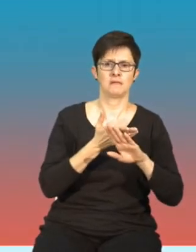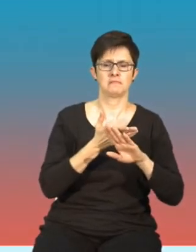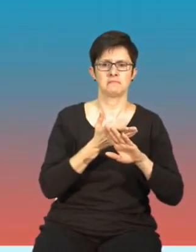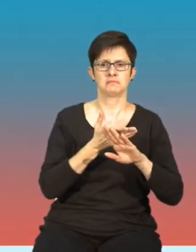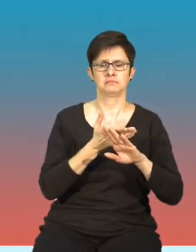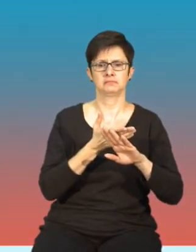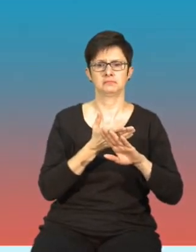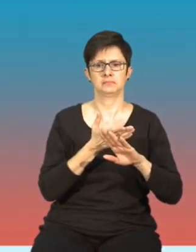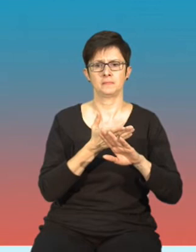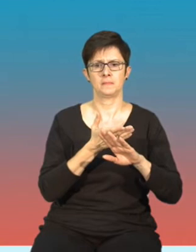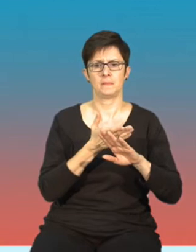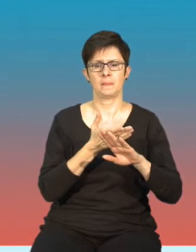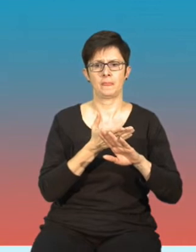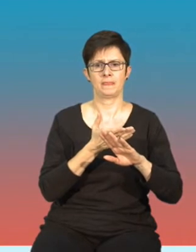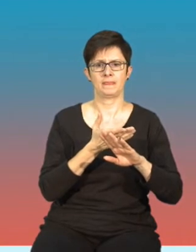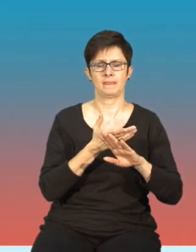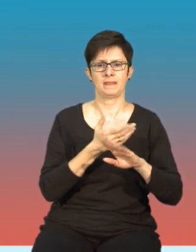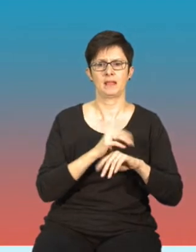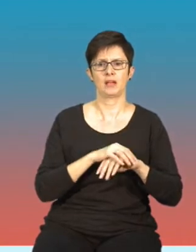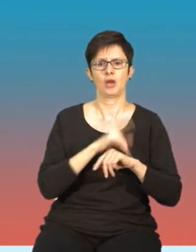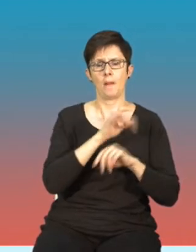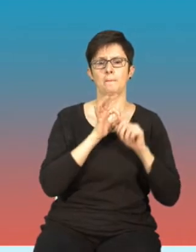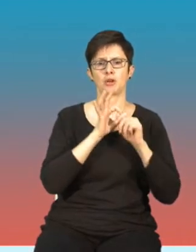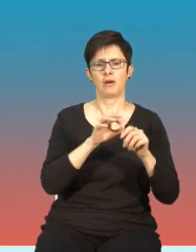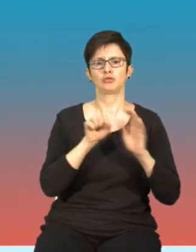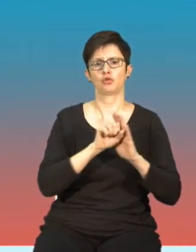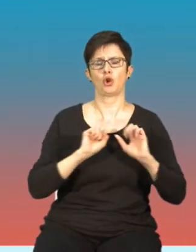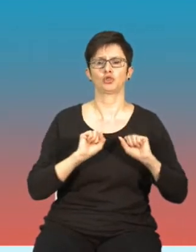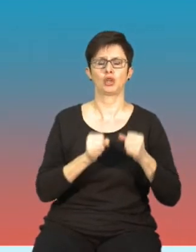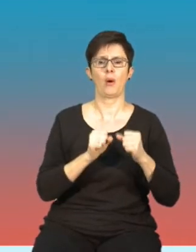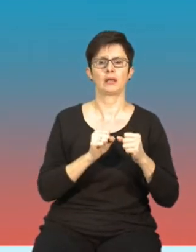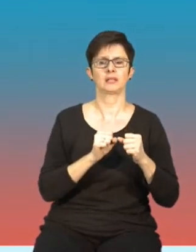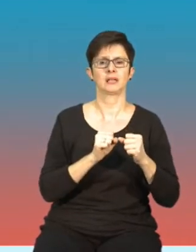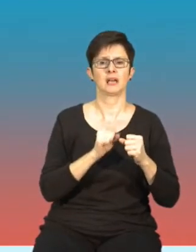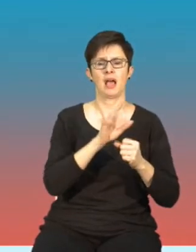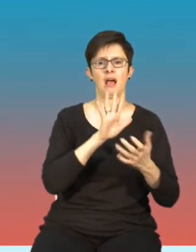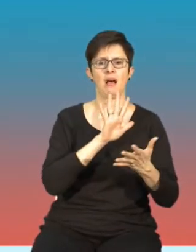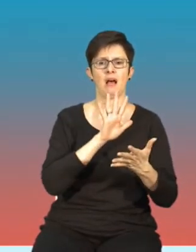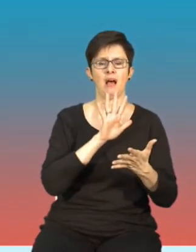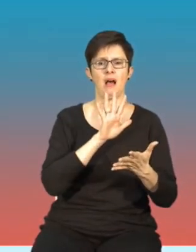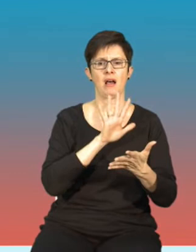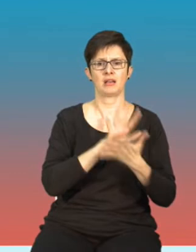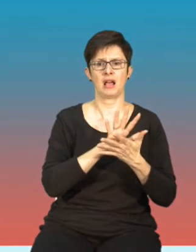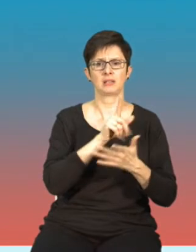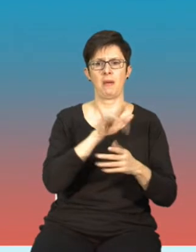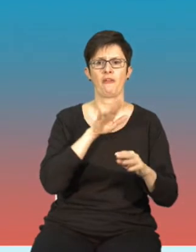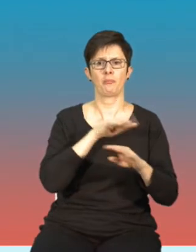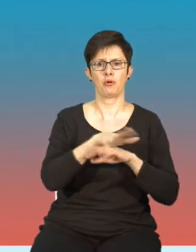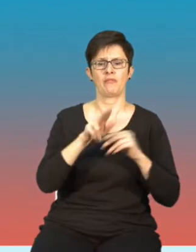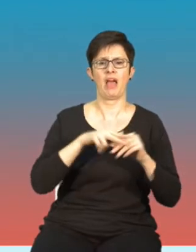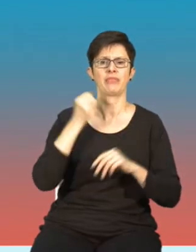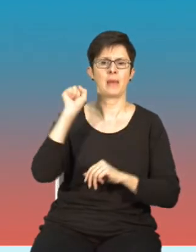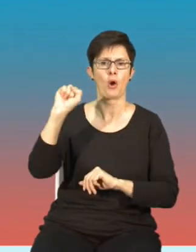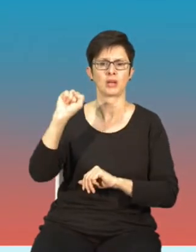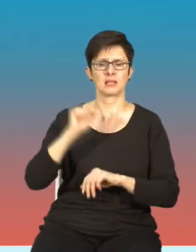do działań, które mają, że tak powiem, charakter wpływający na demokrację.